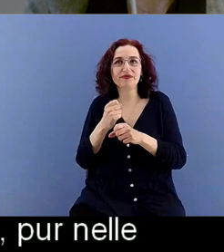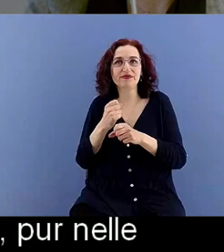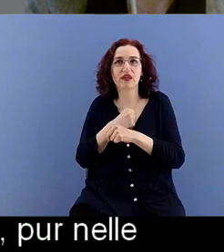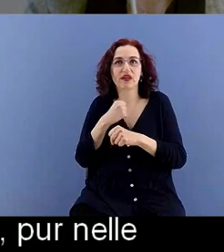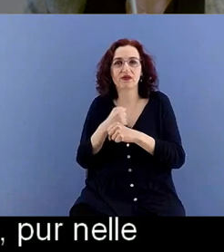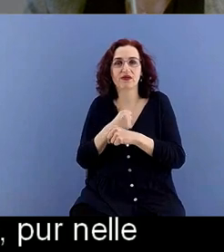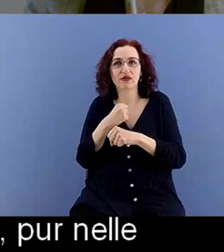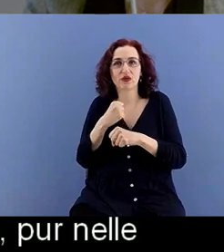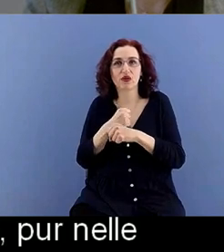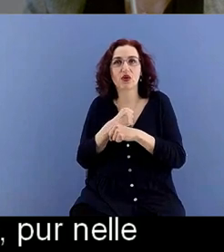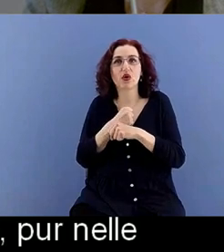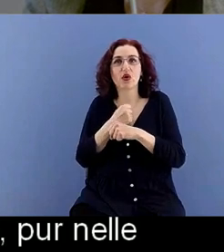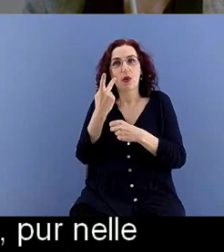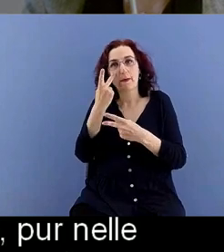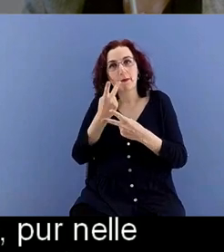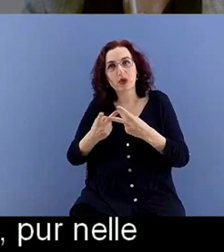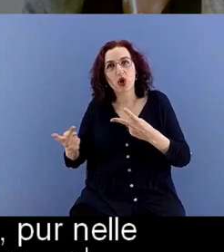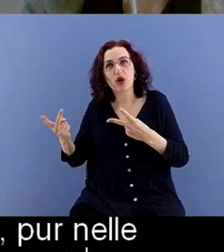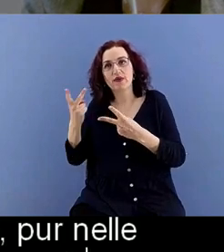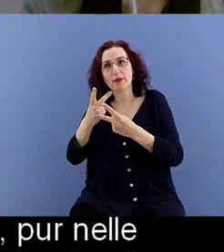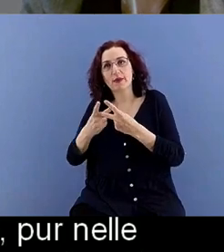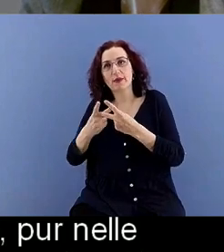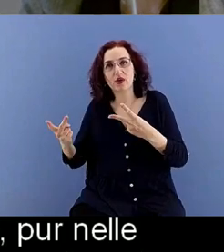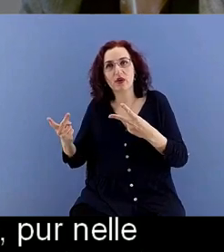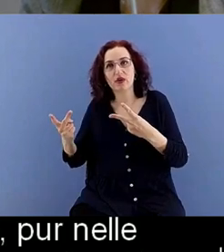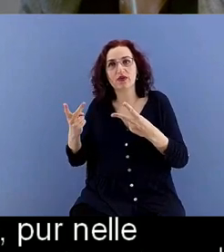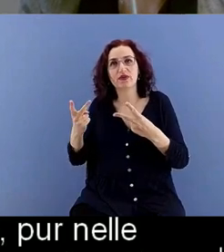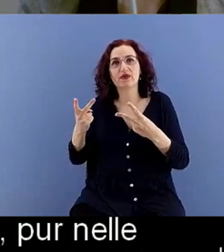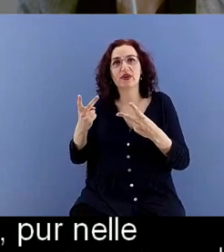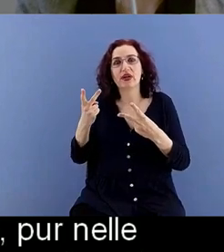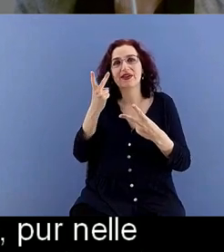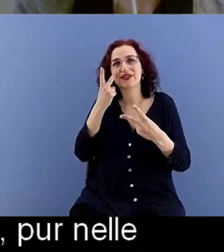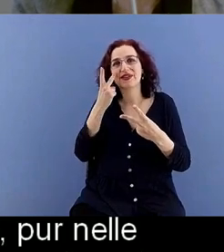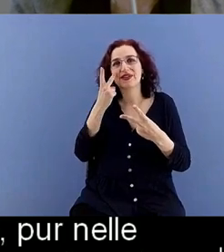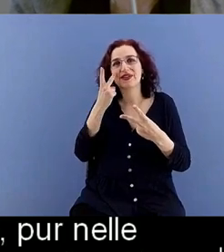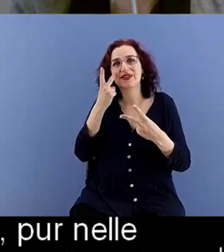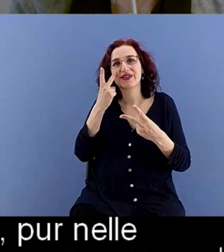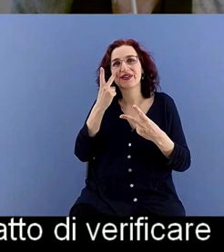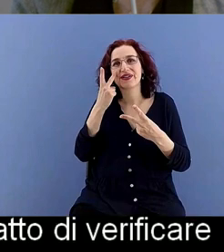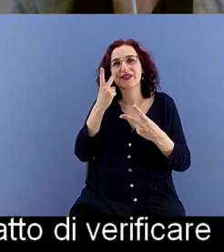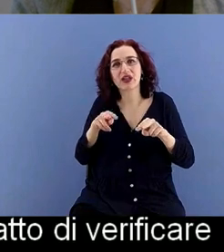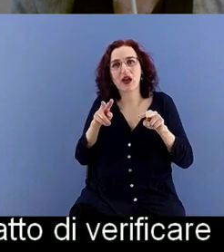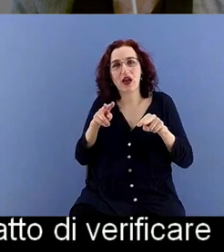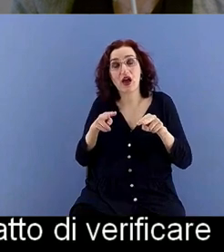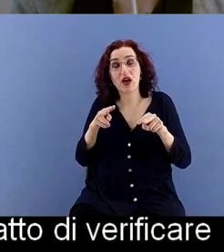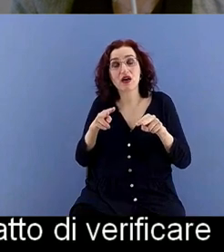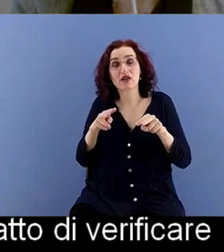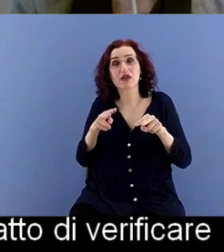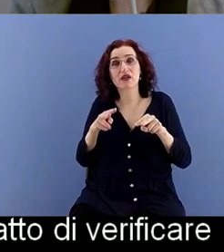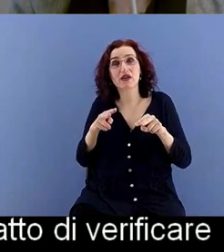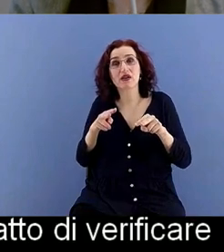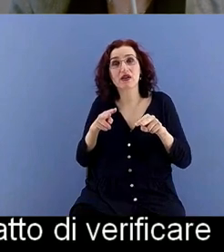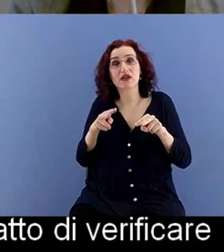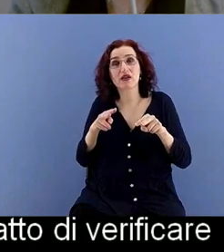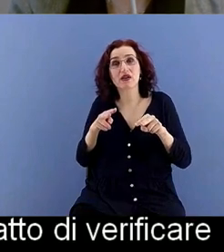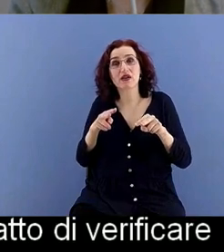il fatto di verificare cosa succede in una determinata